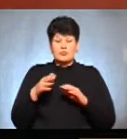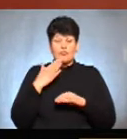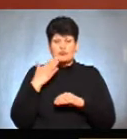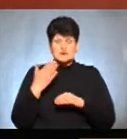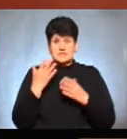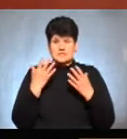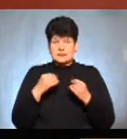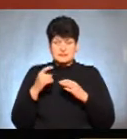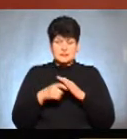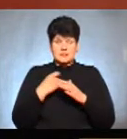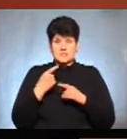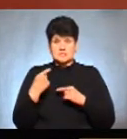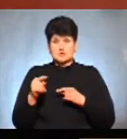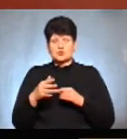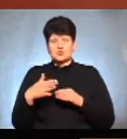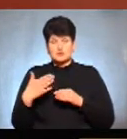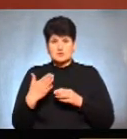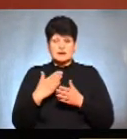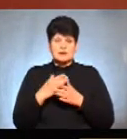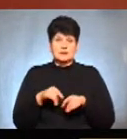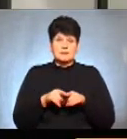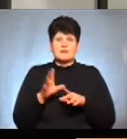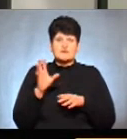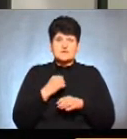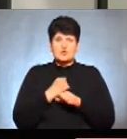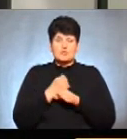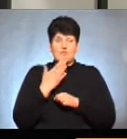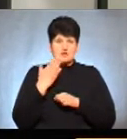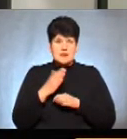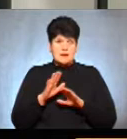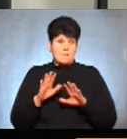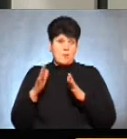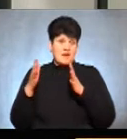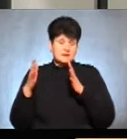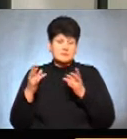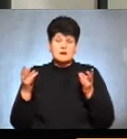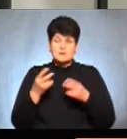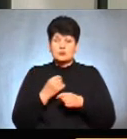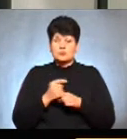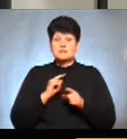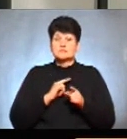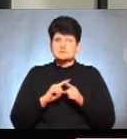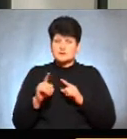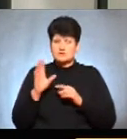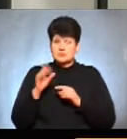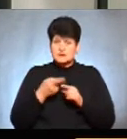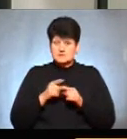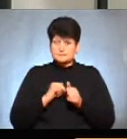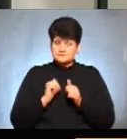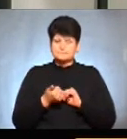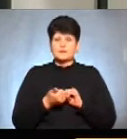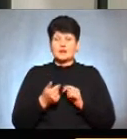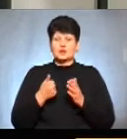а з іншої сторони, на жаль, в нас інколи таке є, знаєте, ми все в останній момент робимо. Тобто треба робити все завчасно, як правильно було сказано, до 15